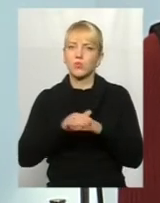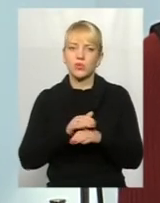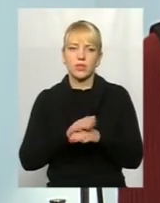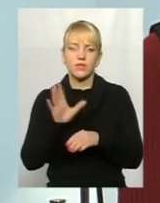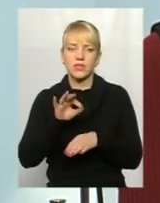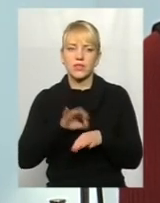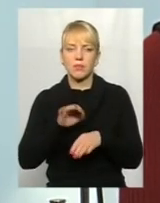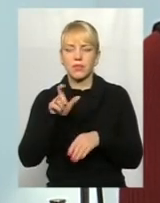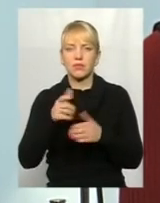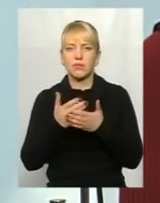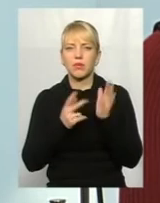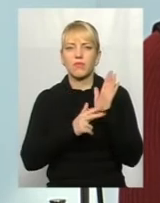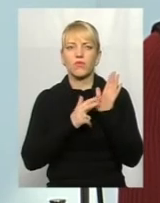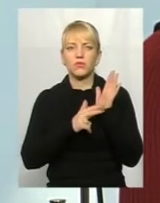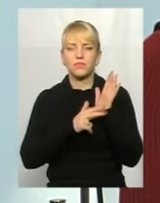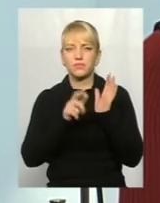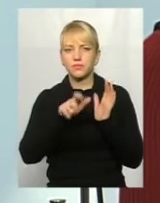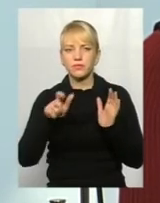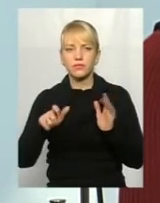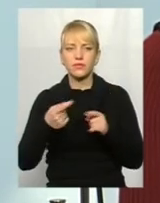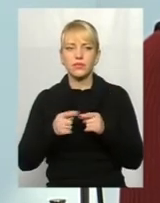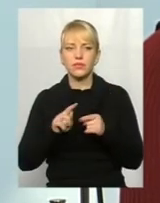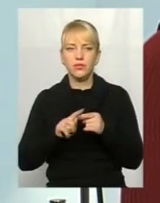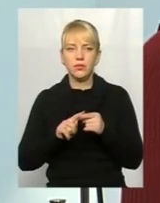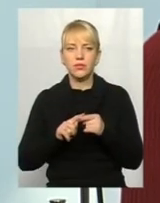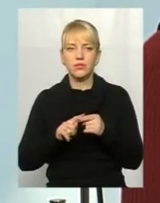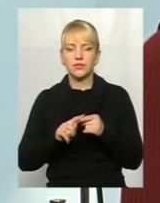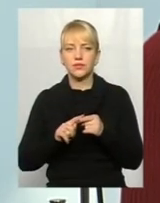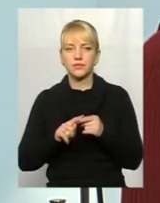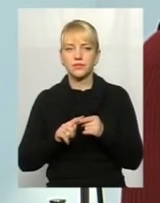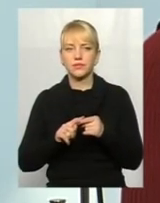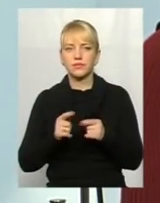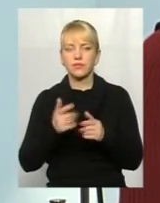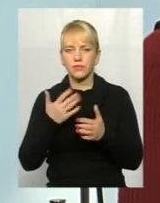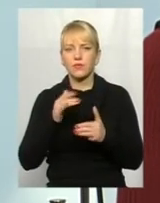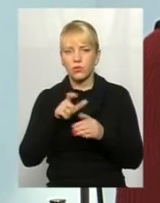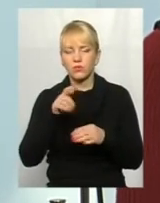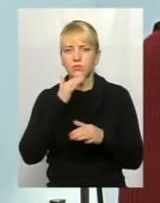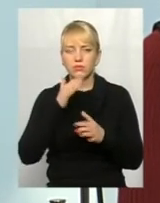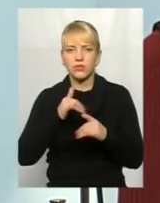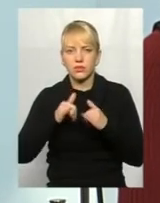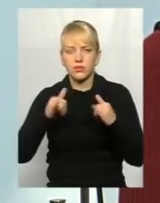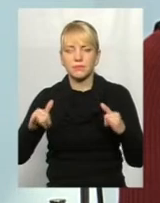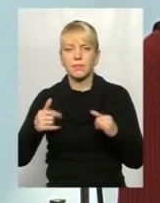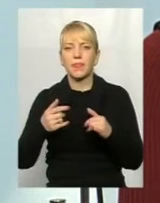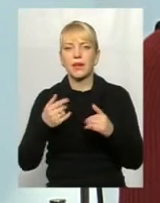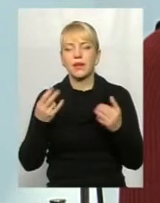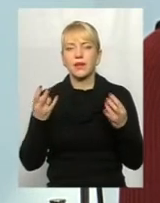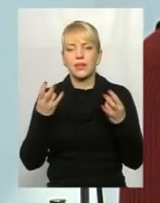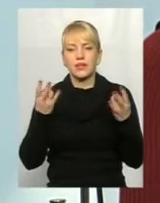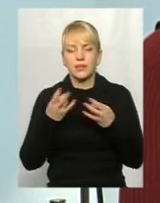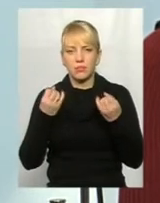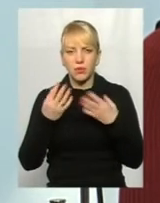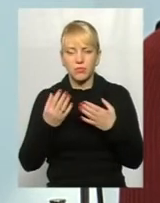напевне, на смісті біля 80 осіб, вони, ну, кількість їх зростає поступово. Тому зараз треба просто